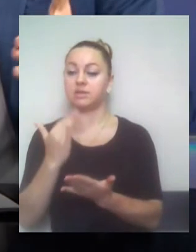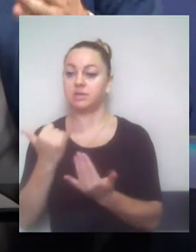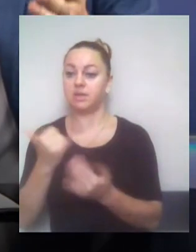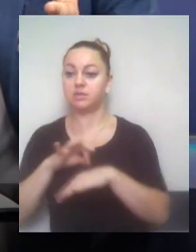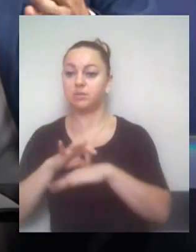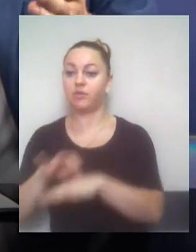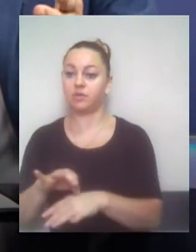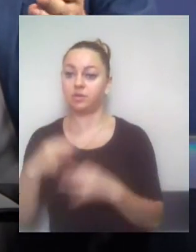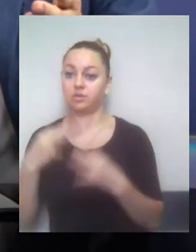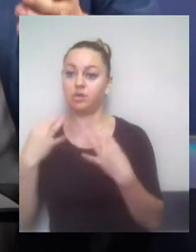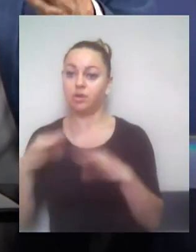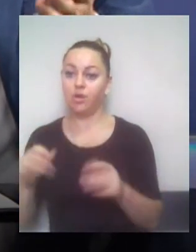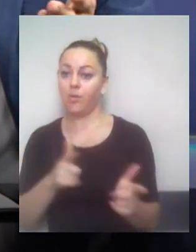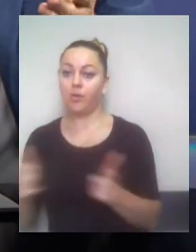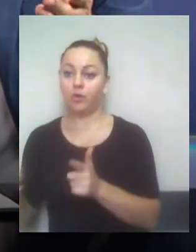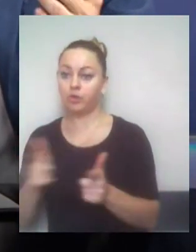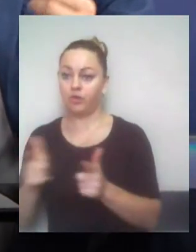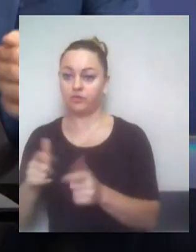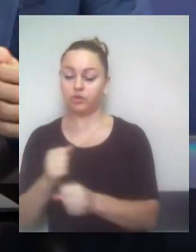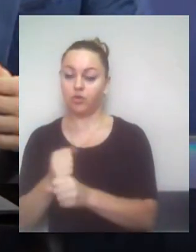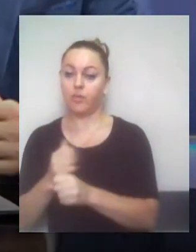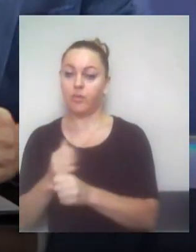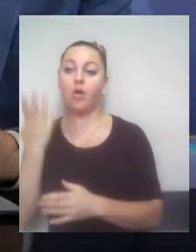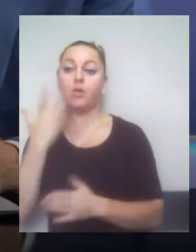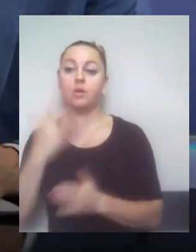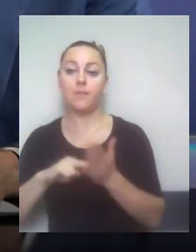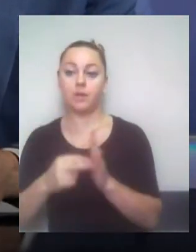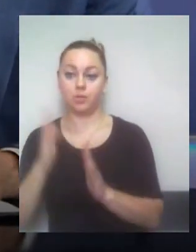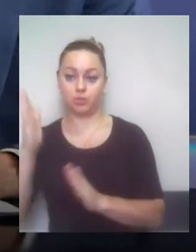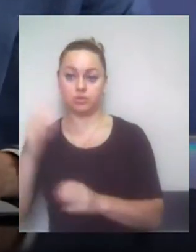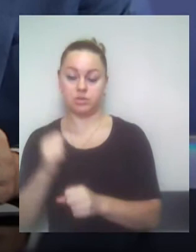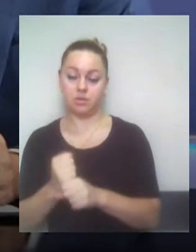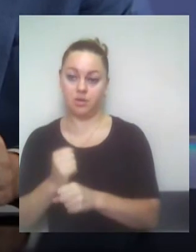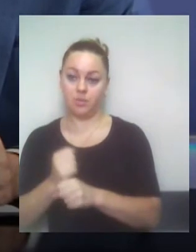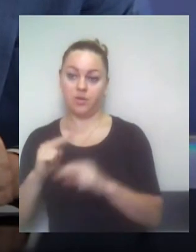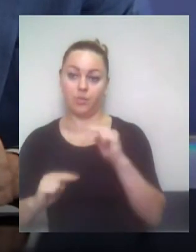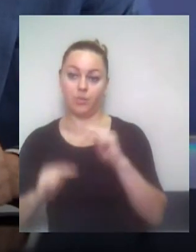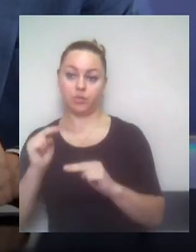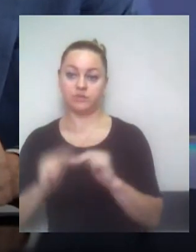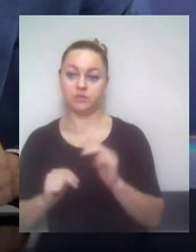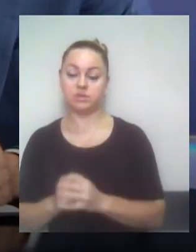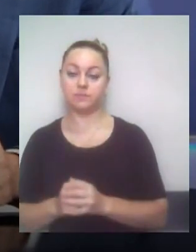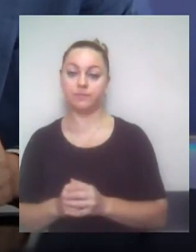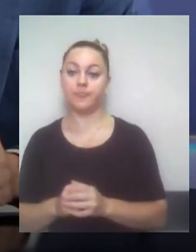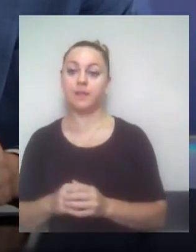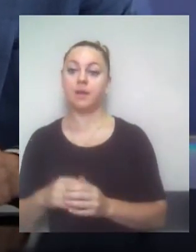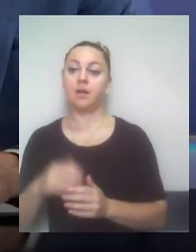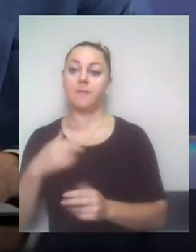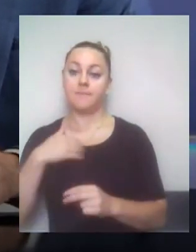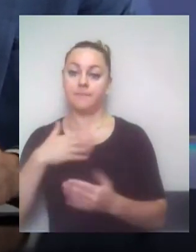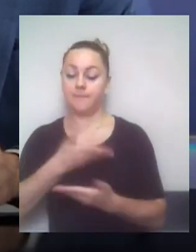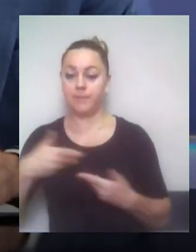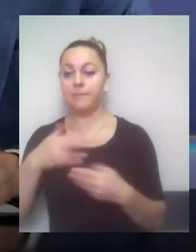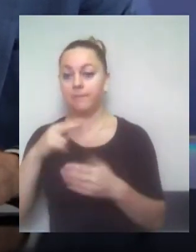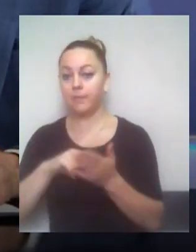коли безпосередньо планується вже будівництво? Будівництво планується після того, як будуть проведені